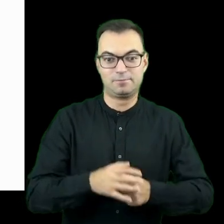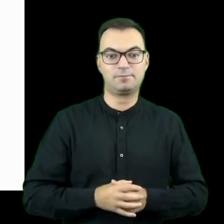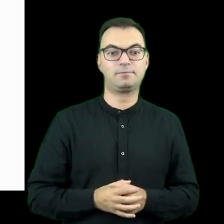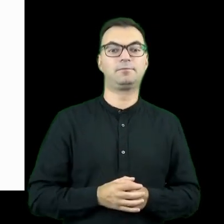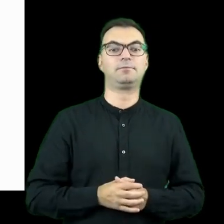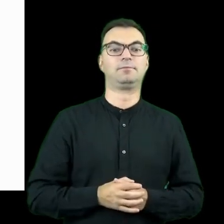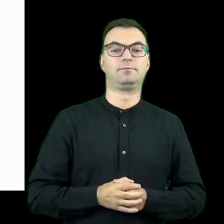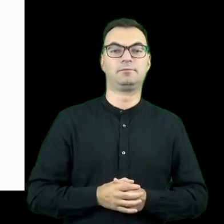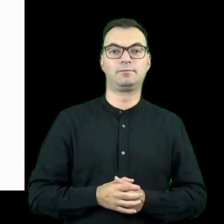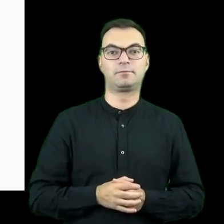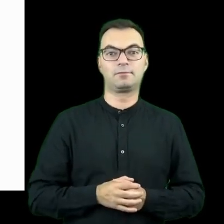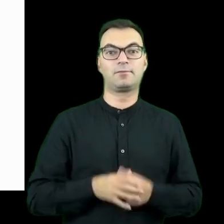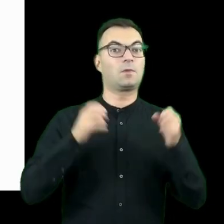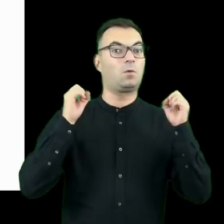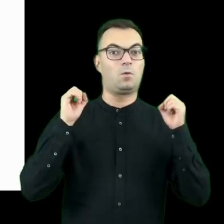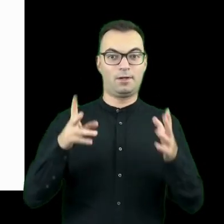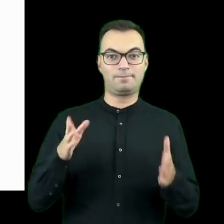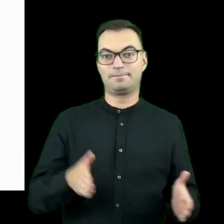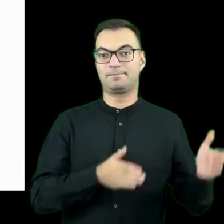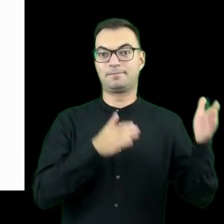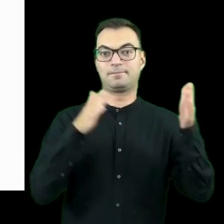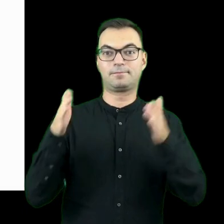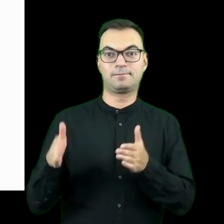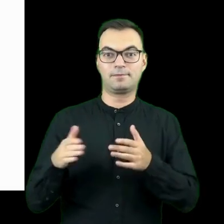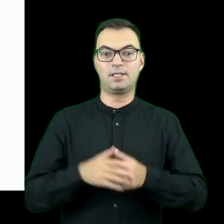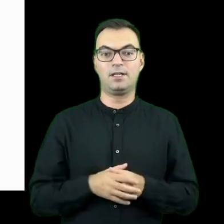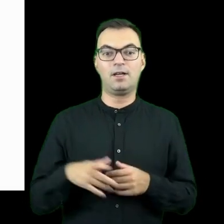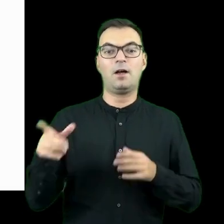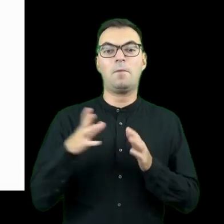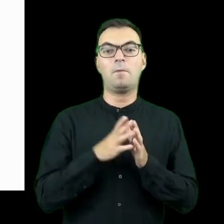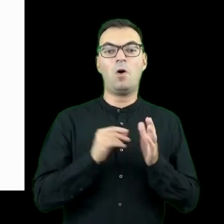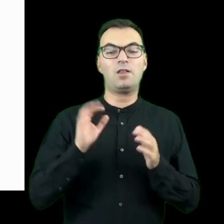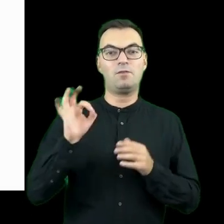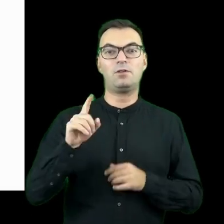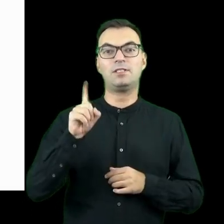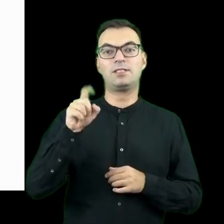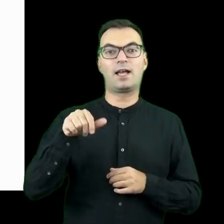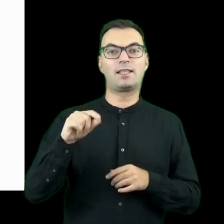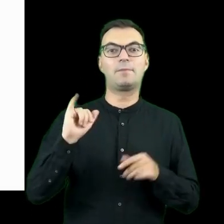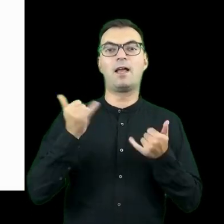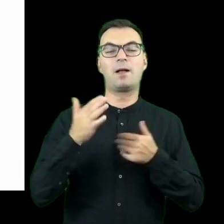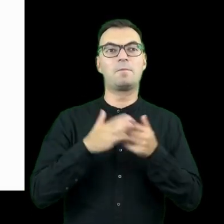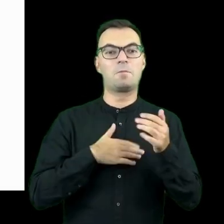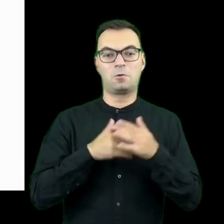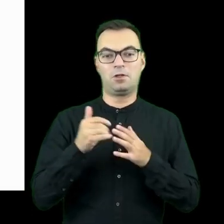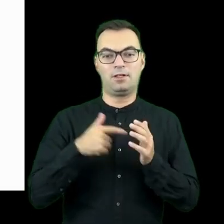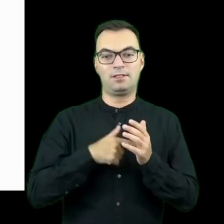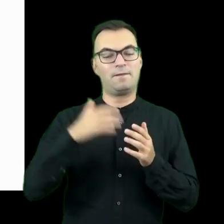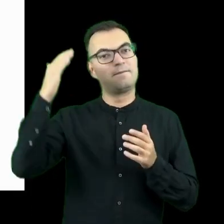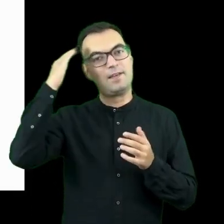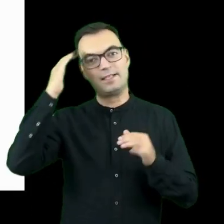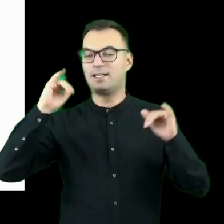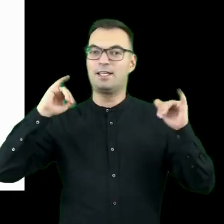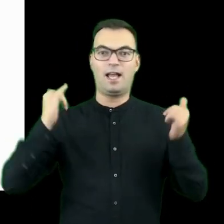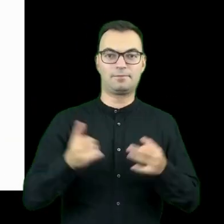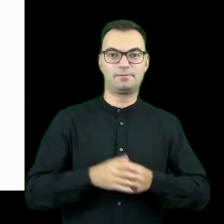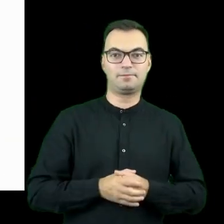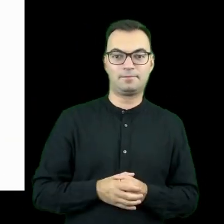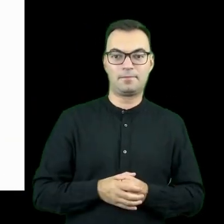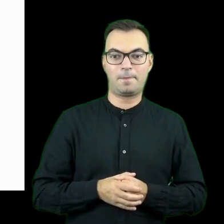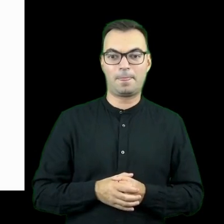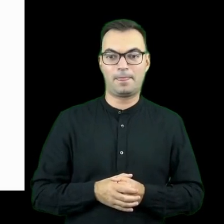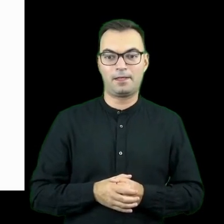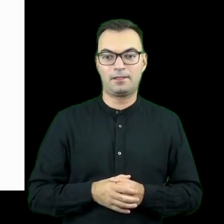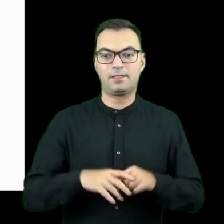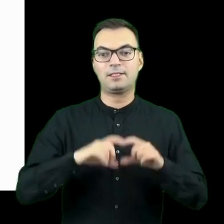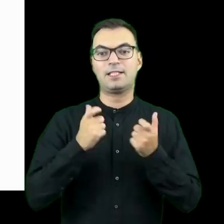edycji. No więc teraz, jak według modelu startupowego budować taką innowację? Jakby taki, ten